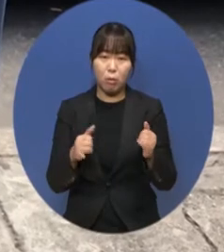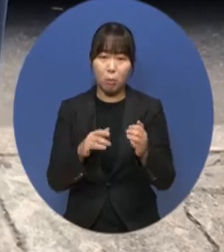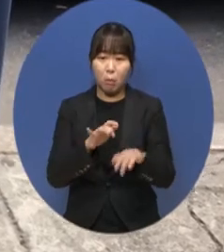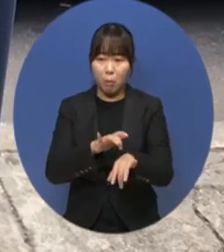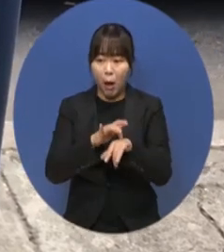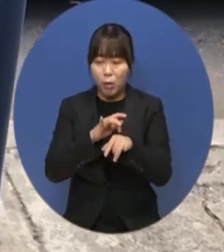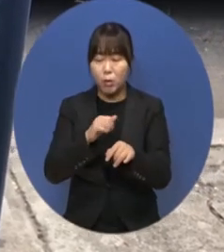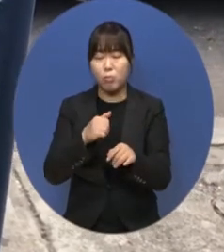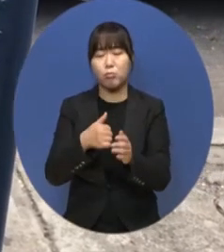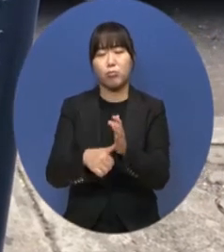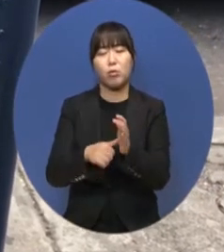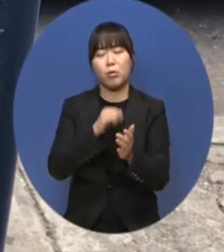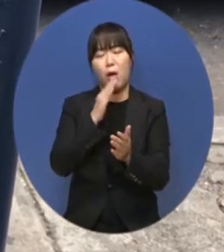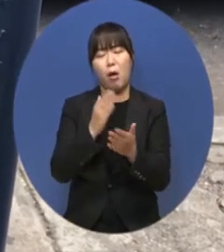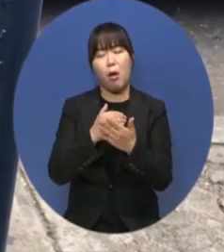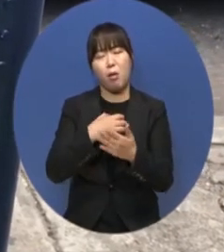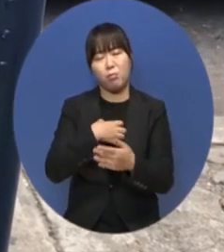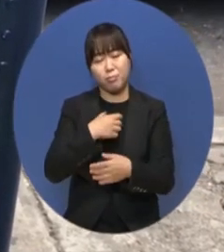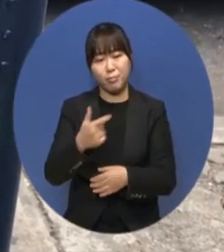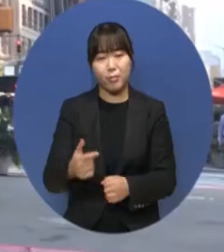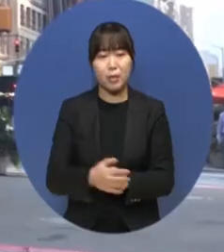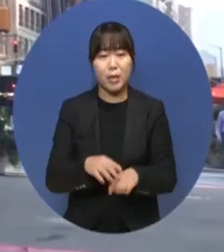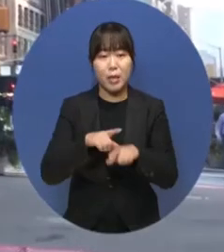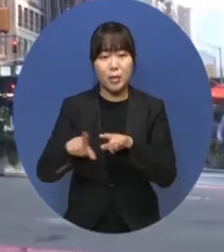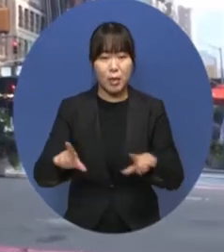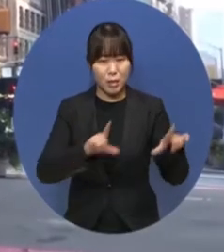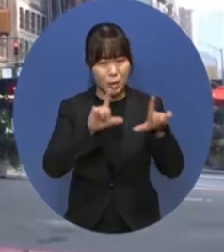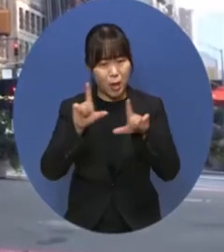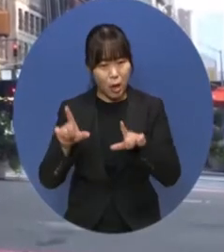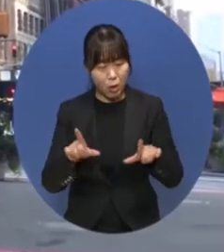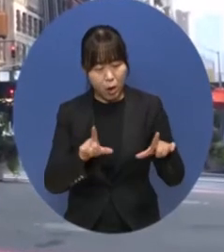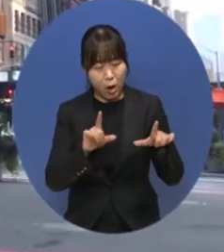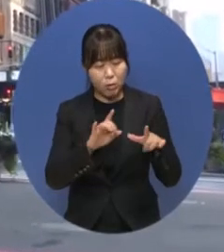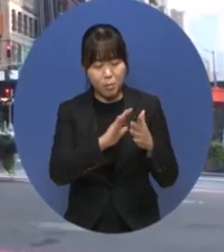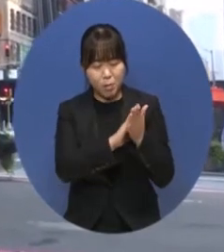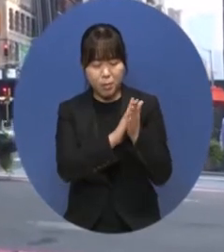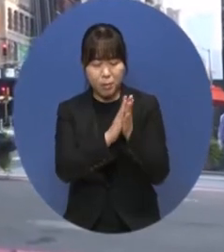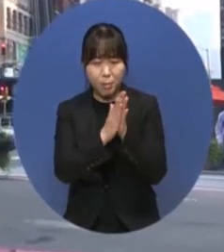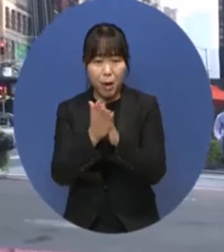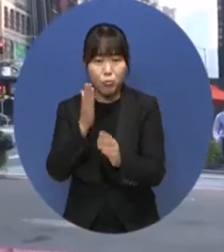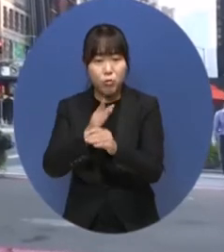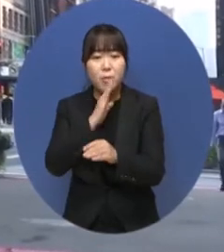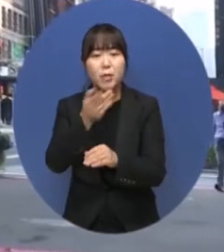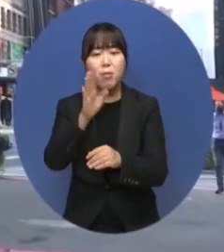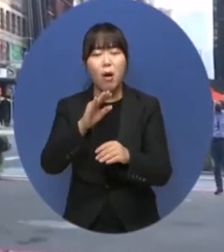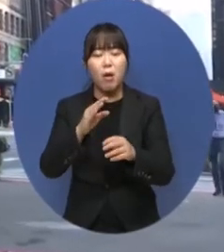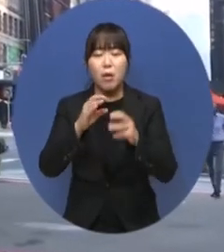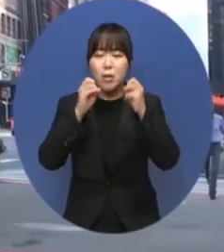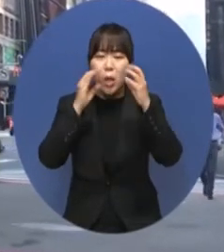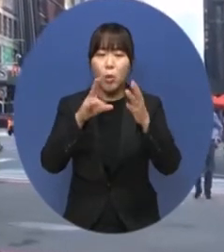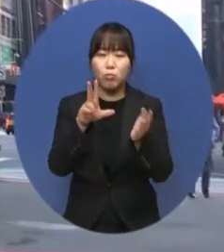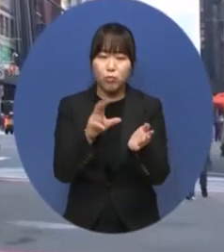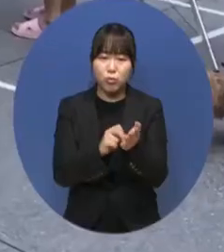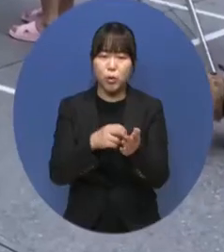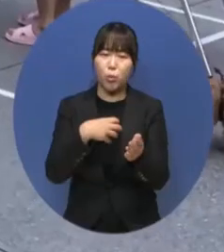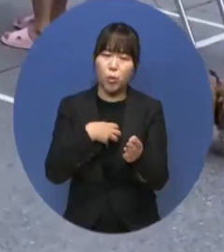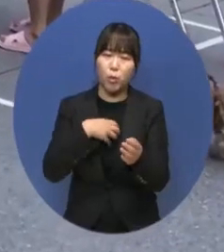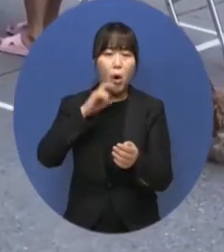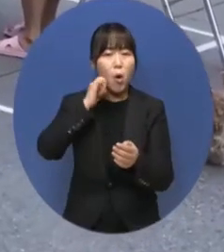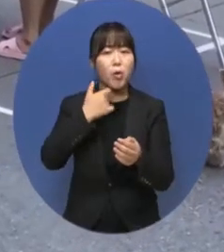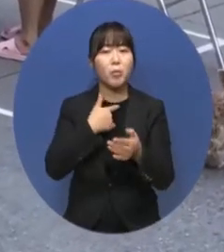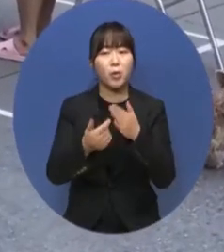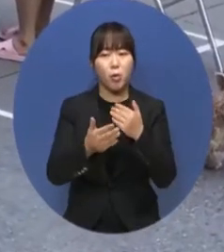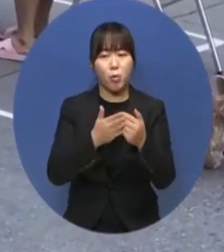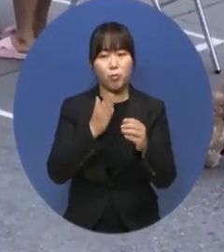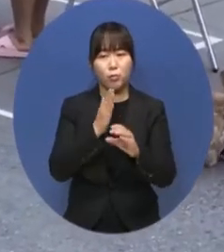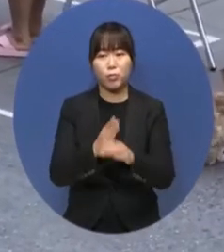애만 태우고 있는 실정입니다. 일상을 천천히 찾아가고 있는 요즘이지만 여전히 새로운 문제와 위기로 어려움을 겪고 있는